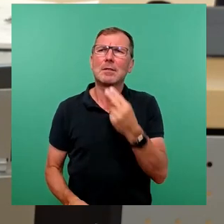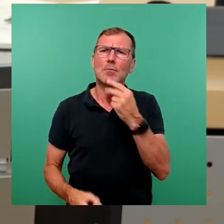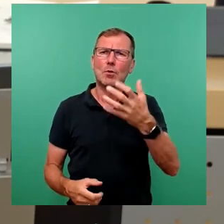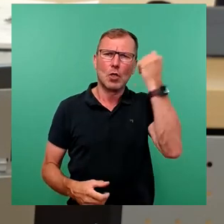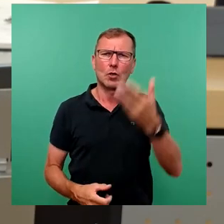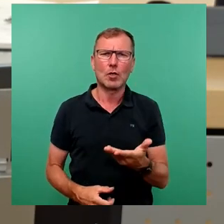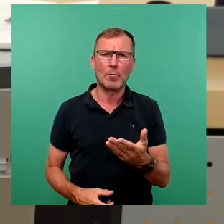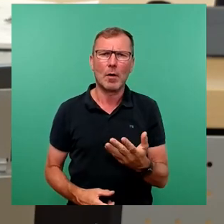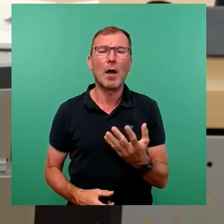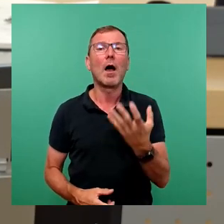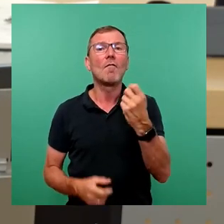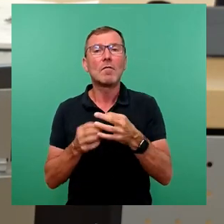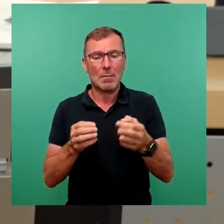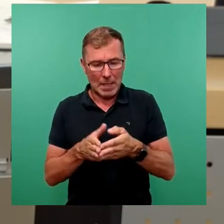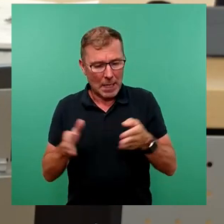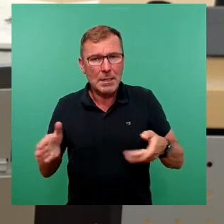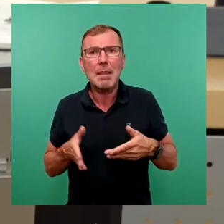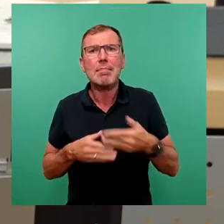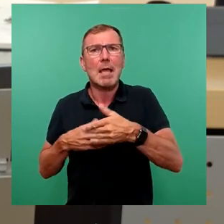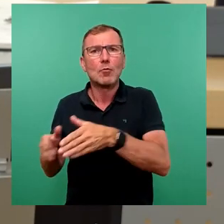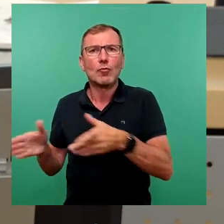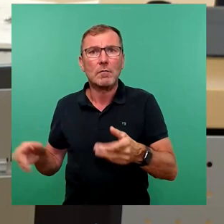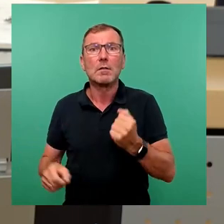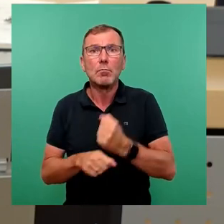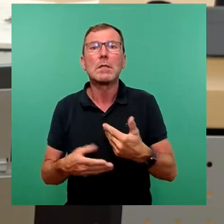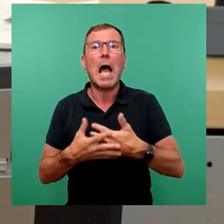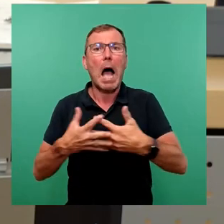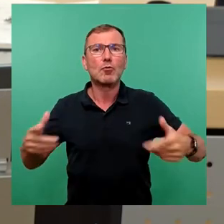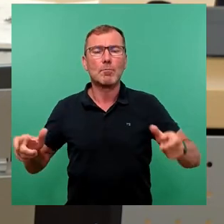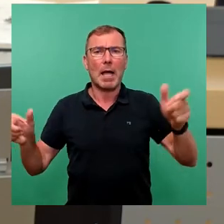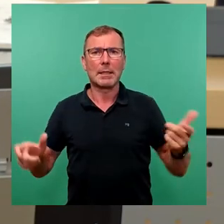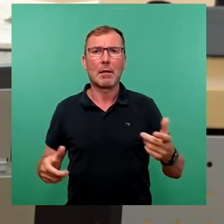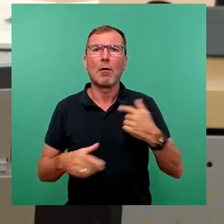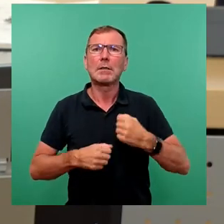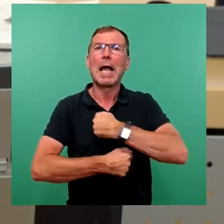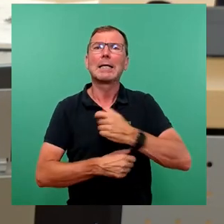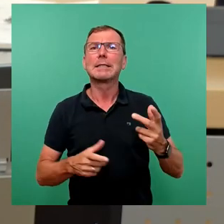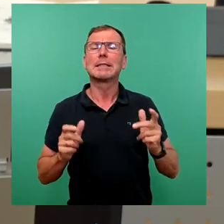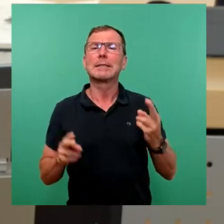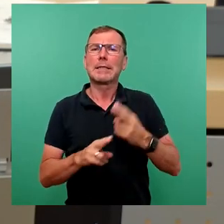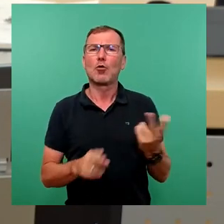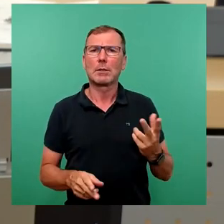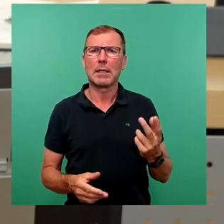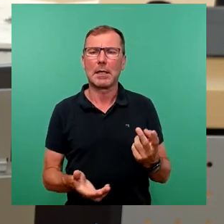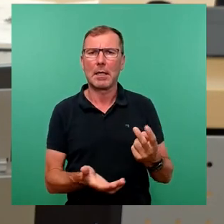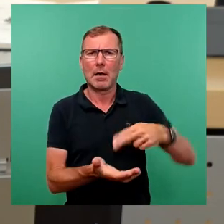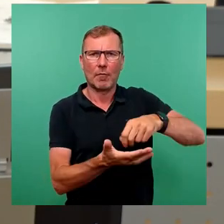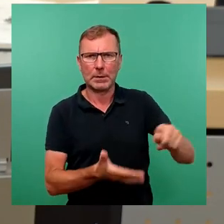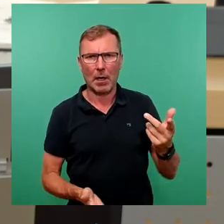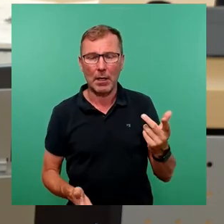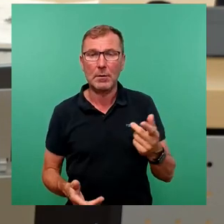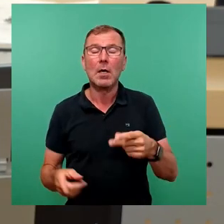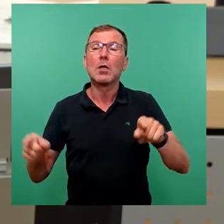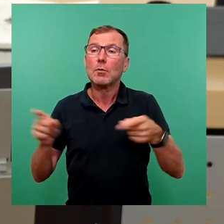50 Meter Nebenstraßen fest müssen Absperrgitter und ein Dutzend Securities bezahlt werden. Die auftretenden Künstler gehen deswegen trotz